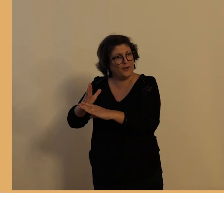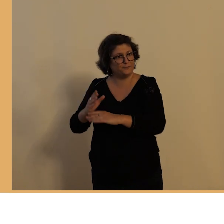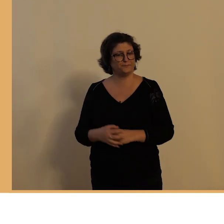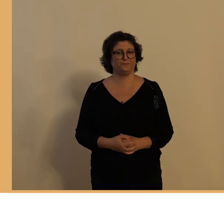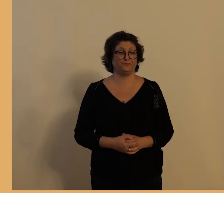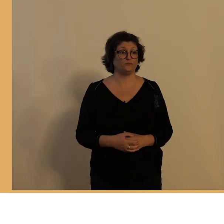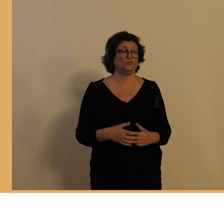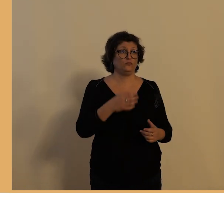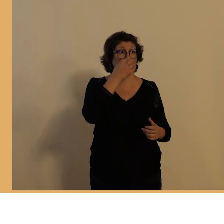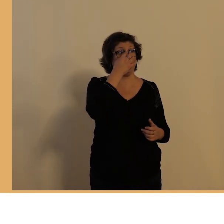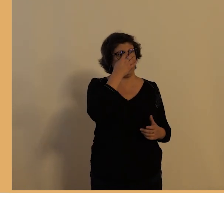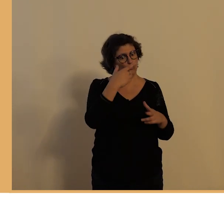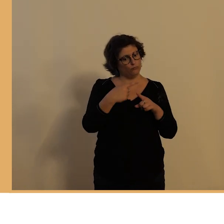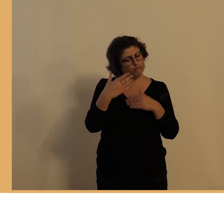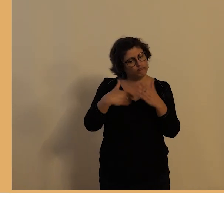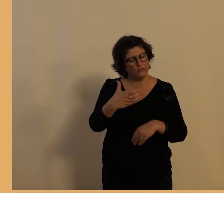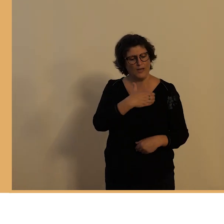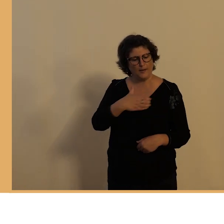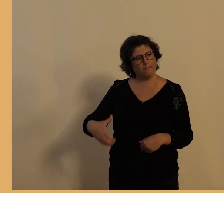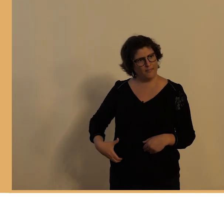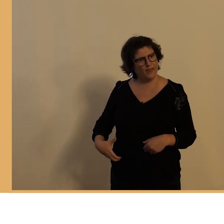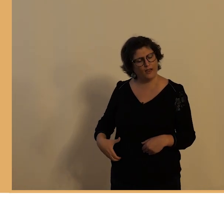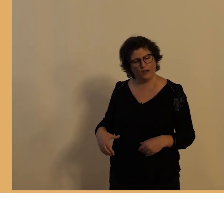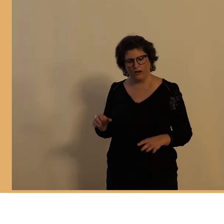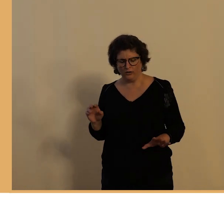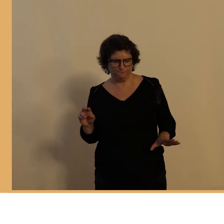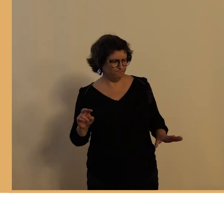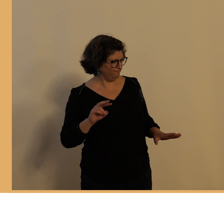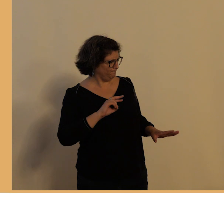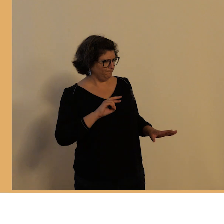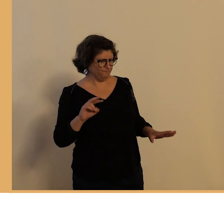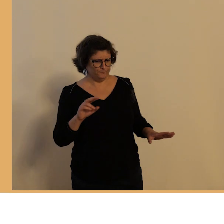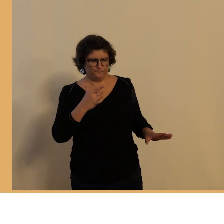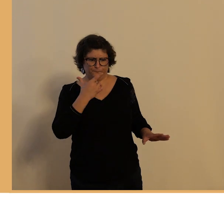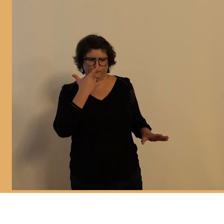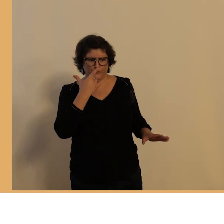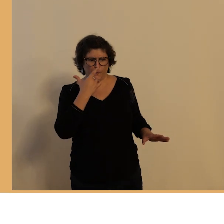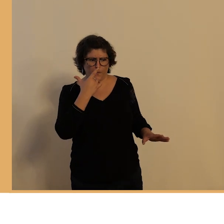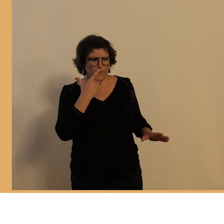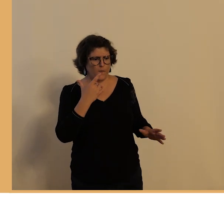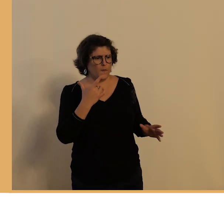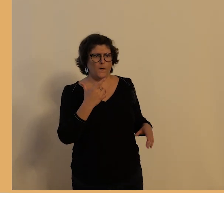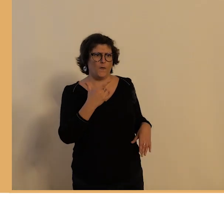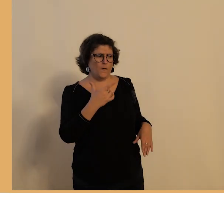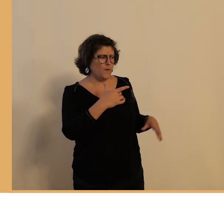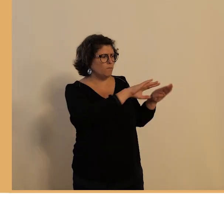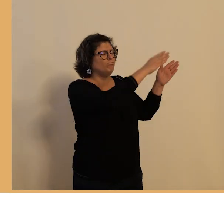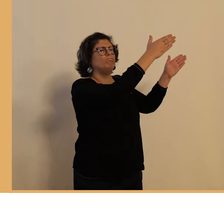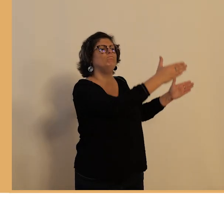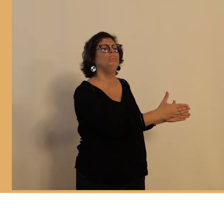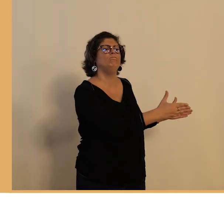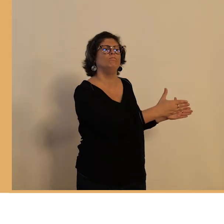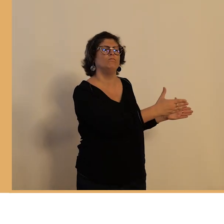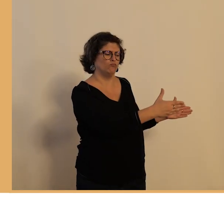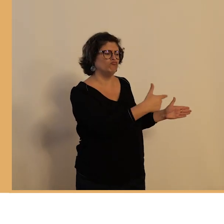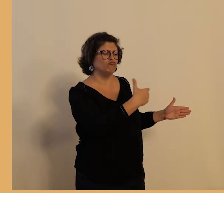j'ai cité cet exemple la municipalité va procéder à l'adjudication c'est-à-dire à la mise en location des garages à vélo dont